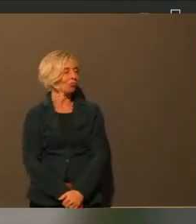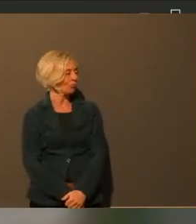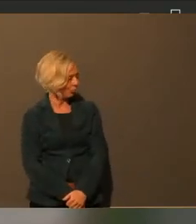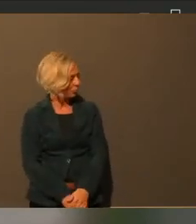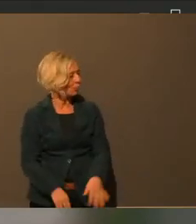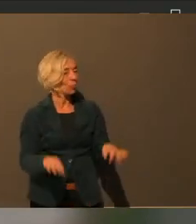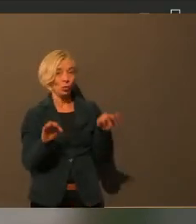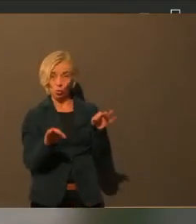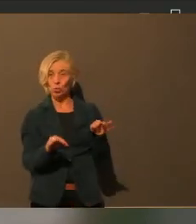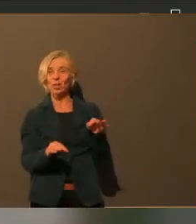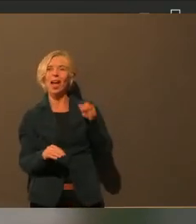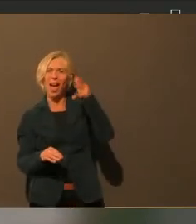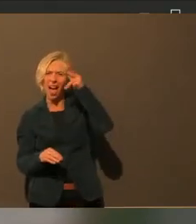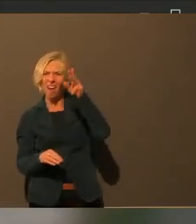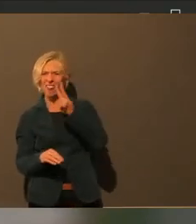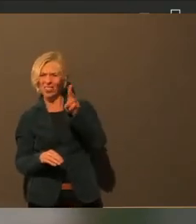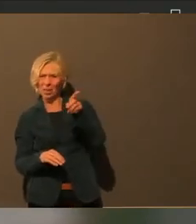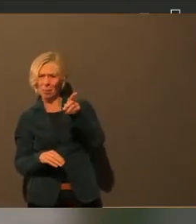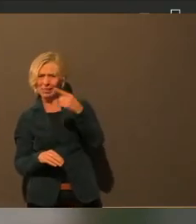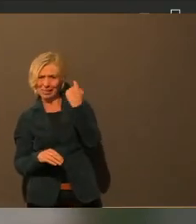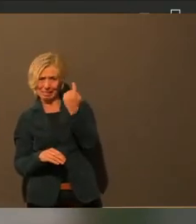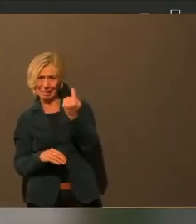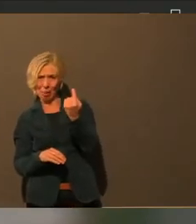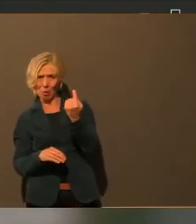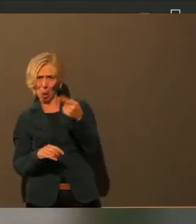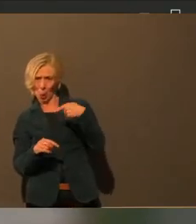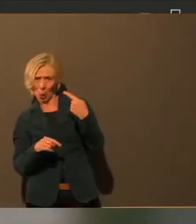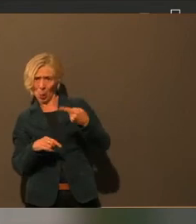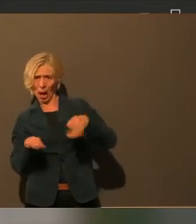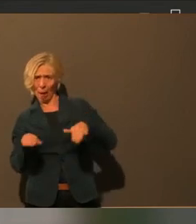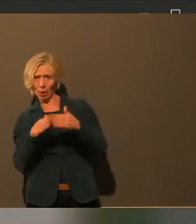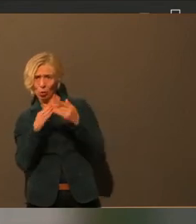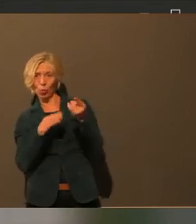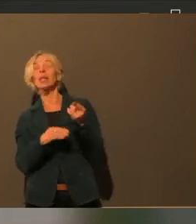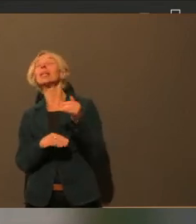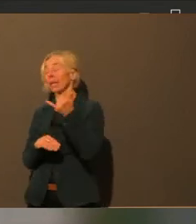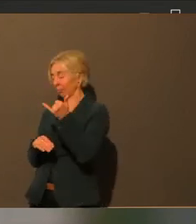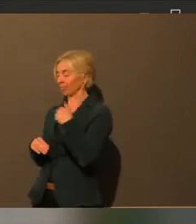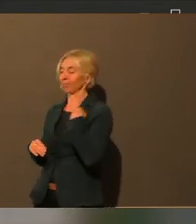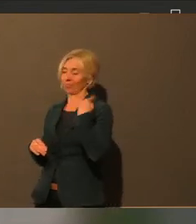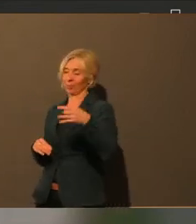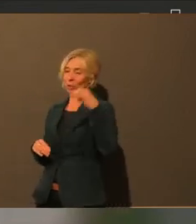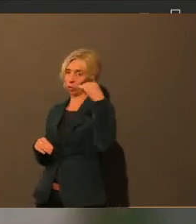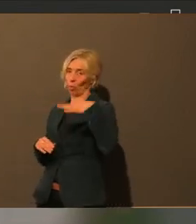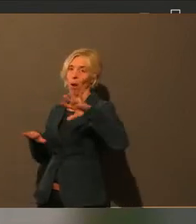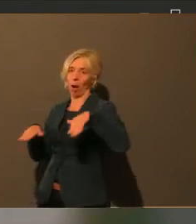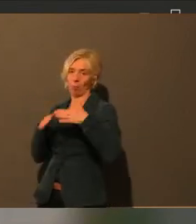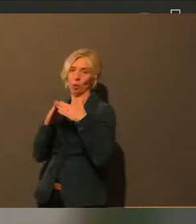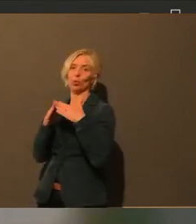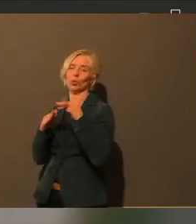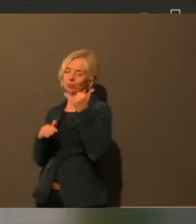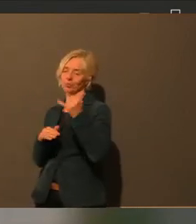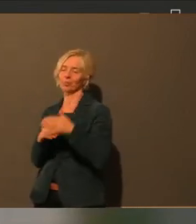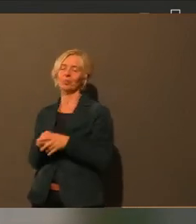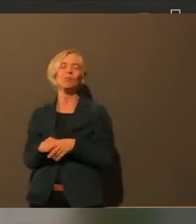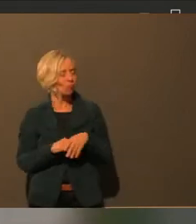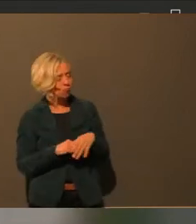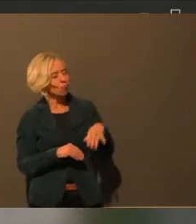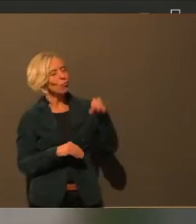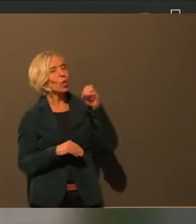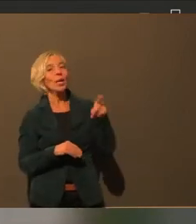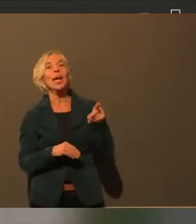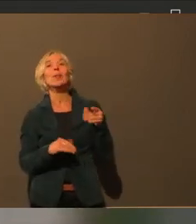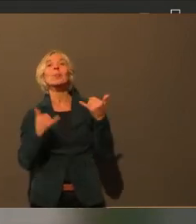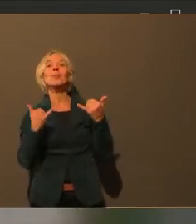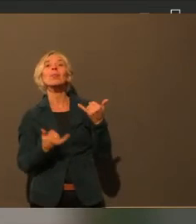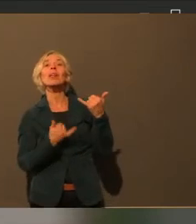Herr Wiedemann, sind Sie Abschlussklasse? glaube schon, Sie machen jetzt dann Abitur nächstes Jahr? Ja, genau. Okay. Gut, dann habe ich noch die